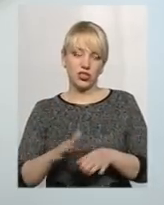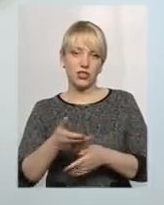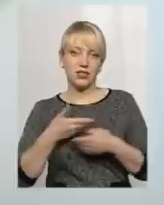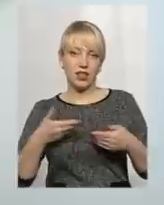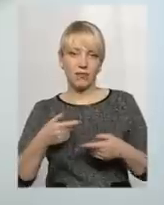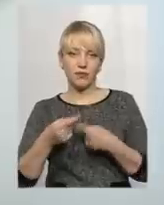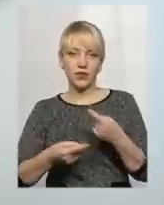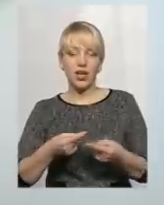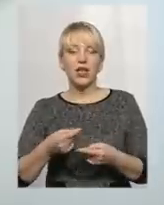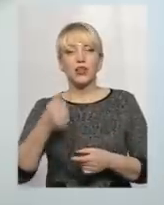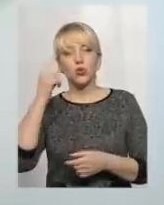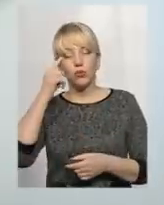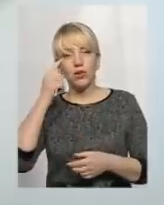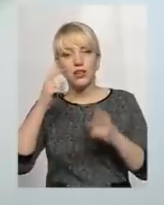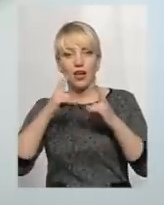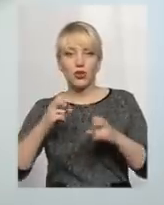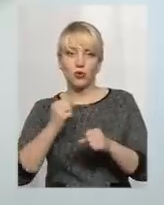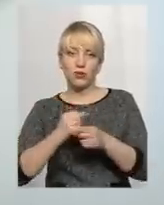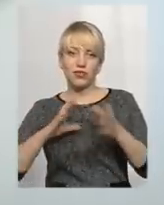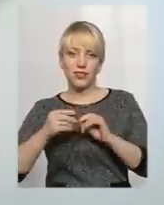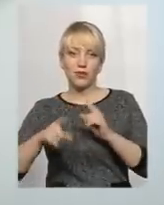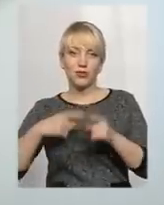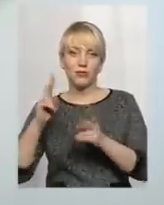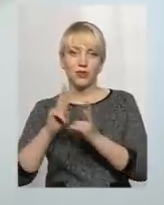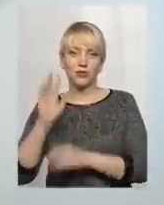Думайте, аналізуйте, робіть висновки. Побачимось.